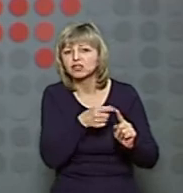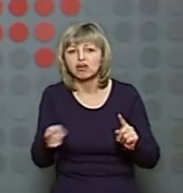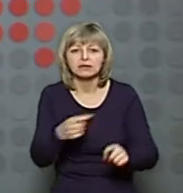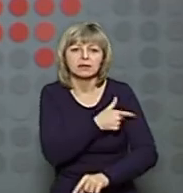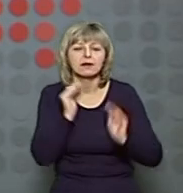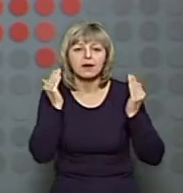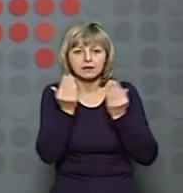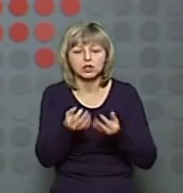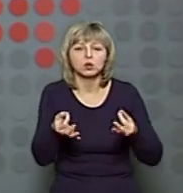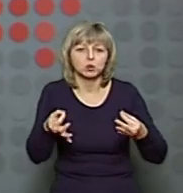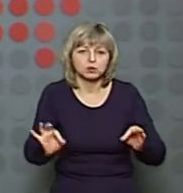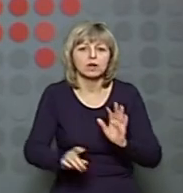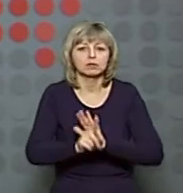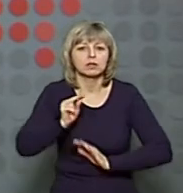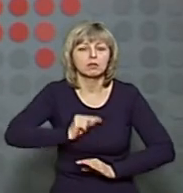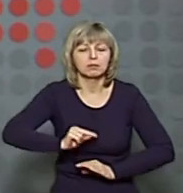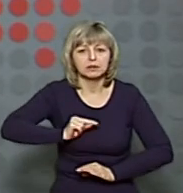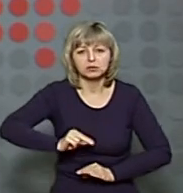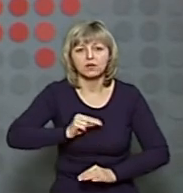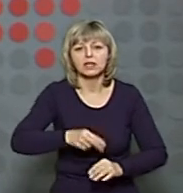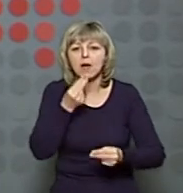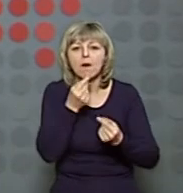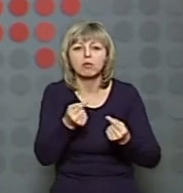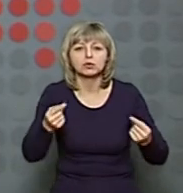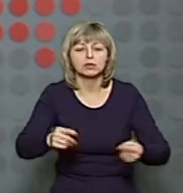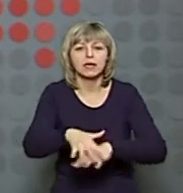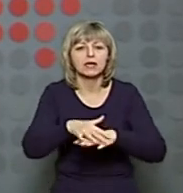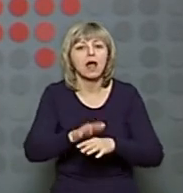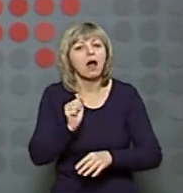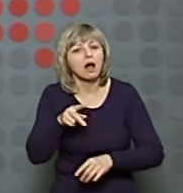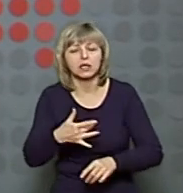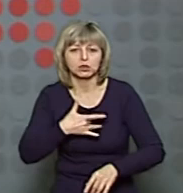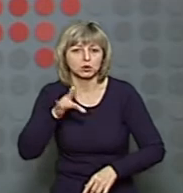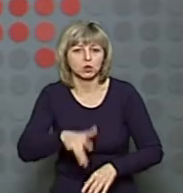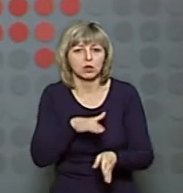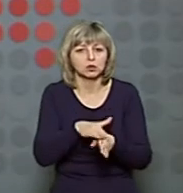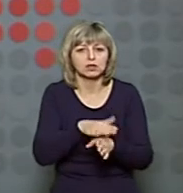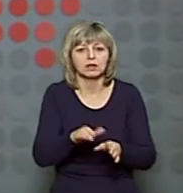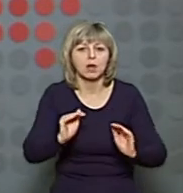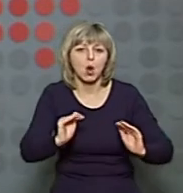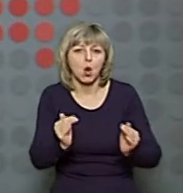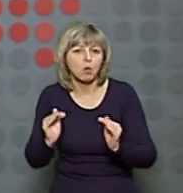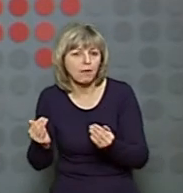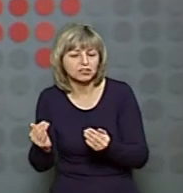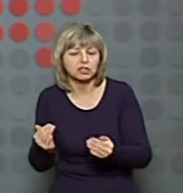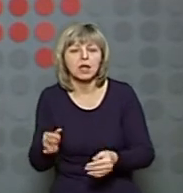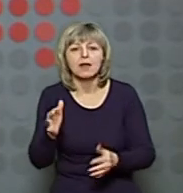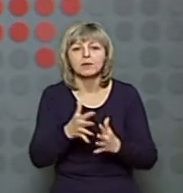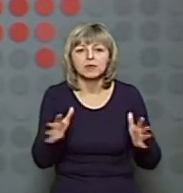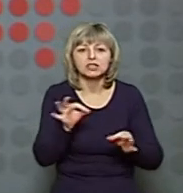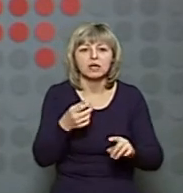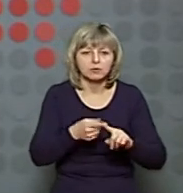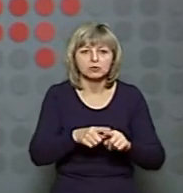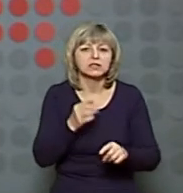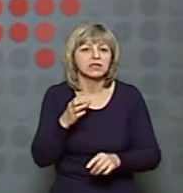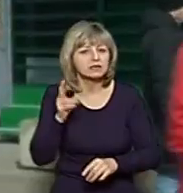дозволяється поновити роботу продуктових ринків, але за умови сворого дотримання певних обмежень. Більше про це далі у